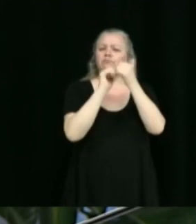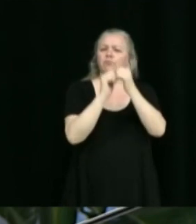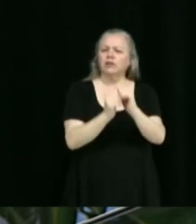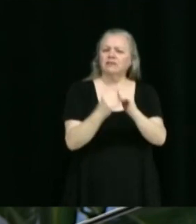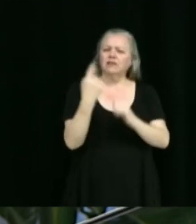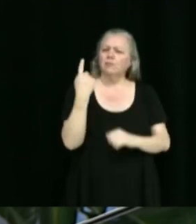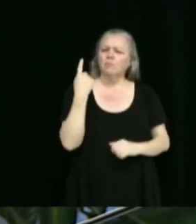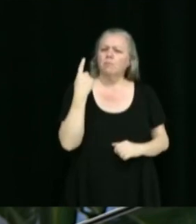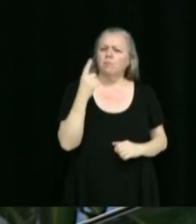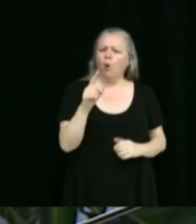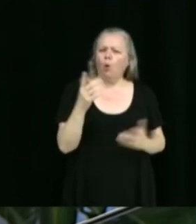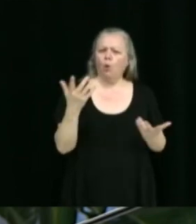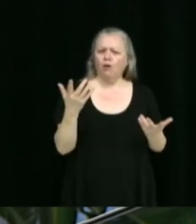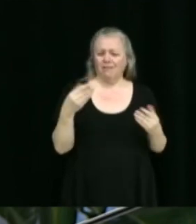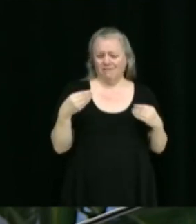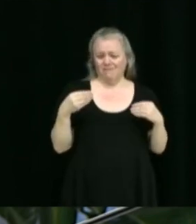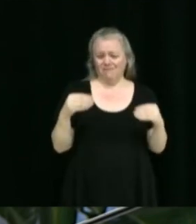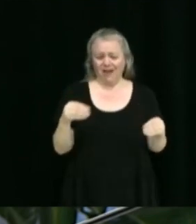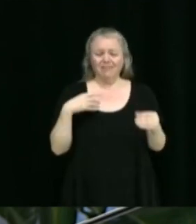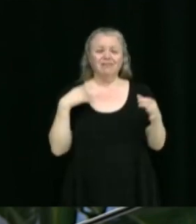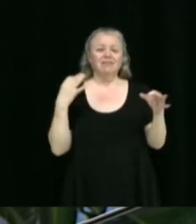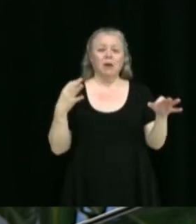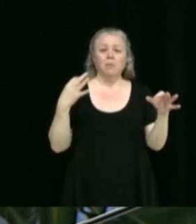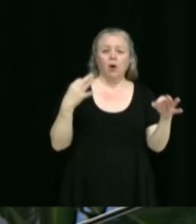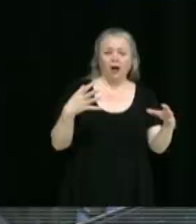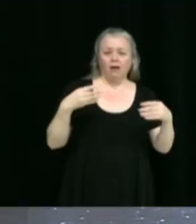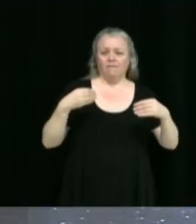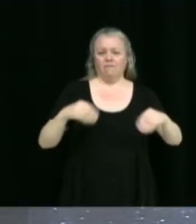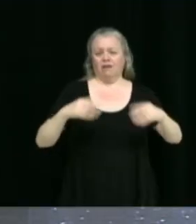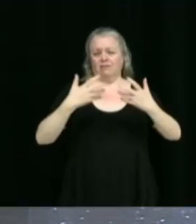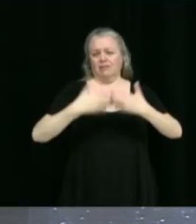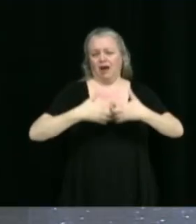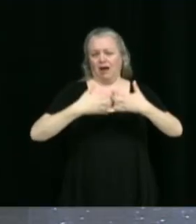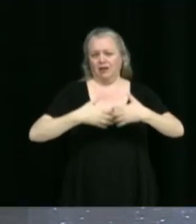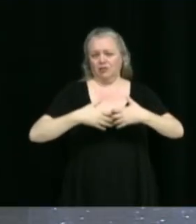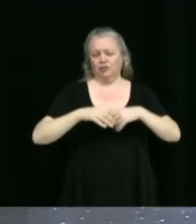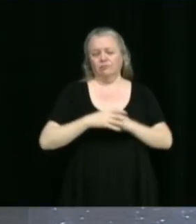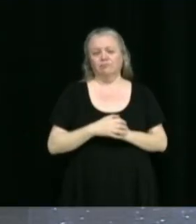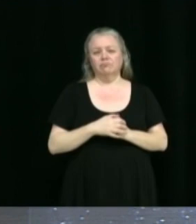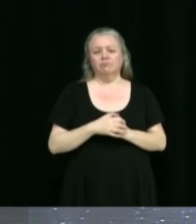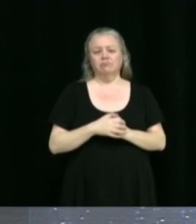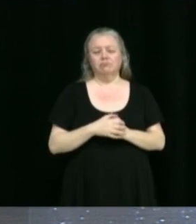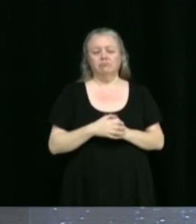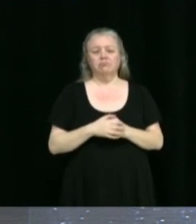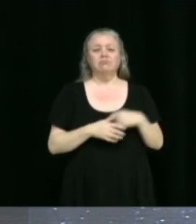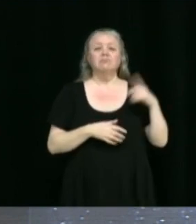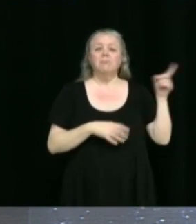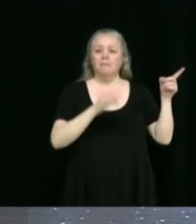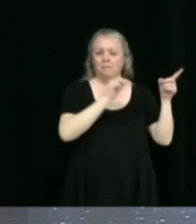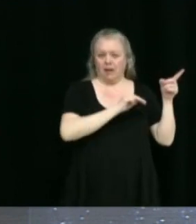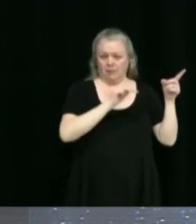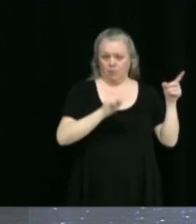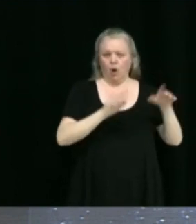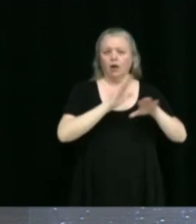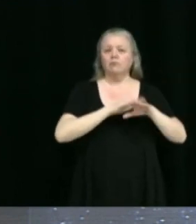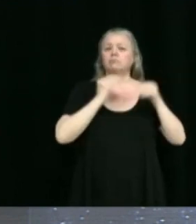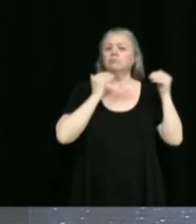règles quant aux ventes temporaires et aux ventes de garage. Je ferai l'avis de motion, M. le maire. Marc Morin.